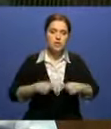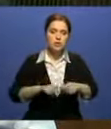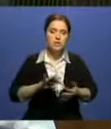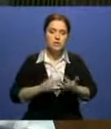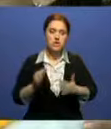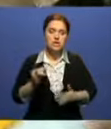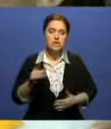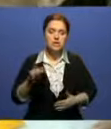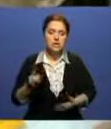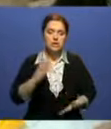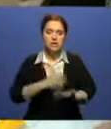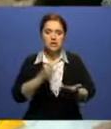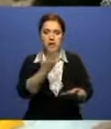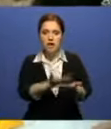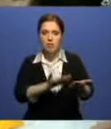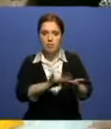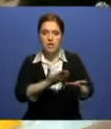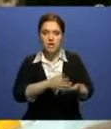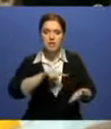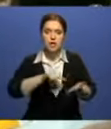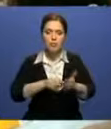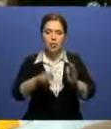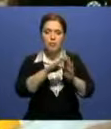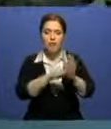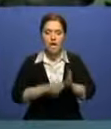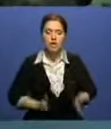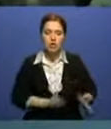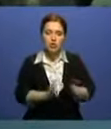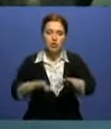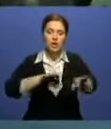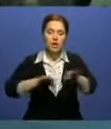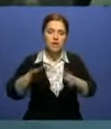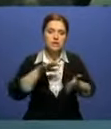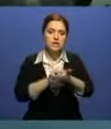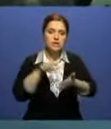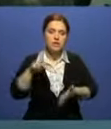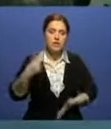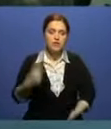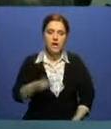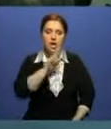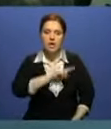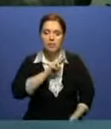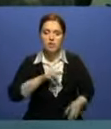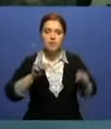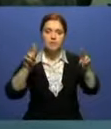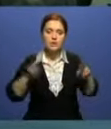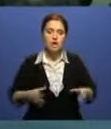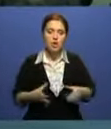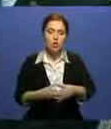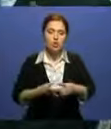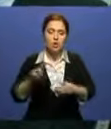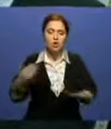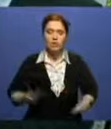Жезды в рамках разъяснения пунктов программы «Дорожная карта занятости-2020» работают мобильные группы. Для жителей